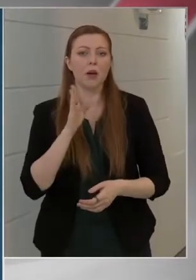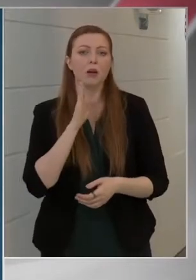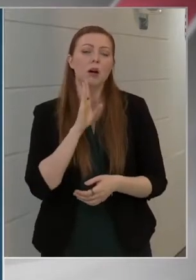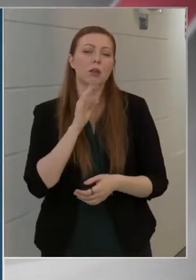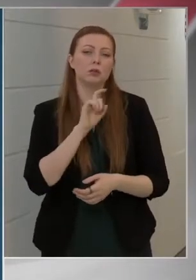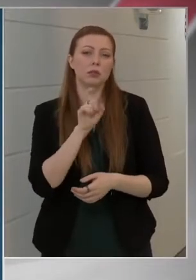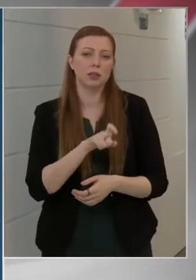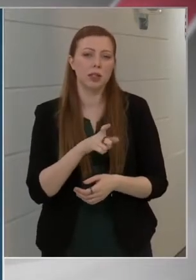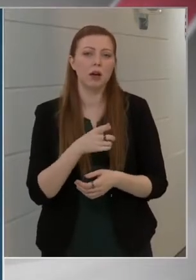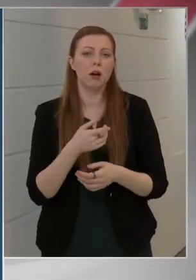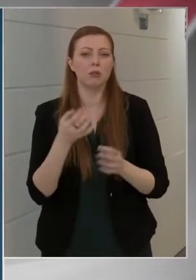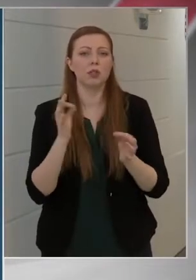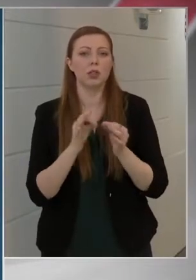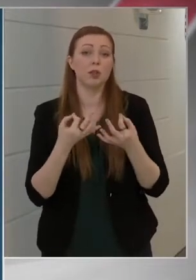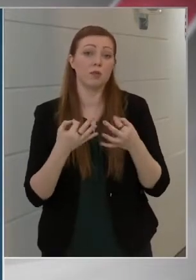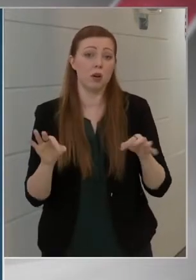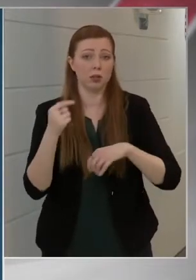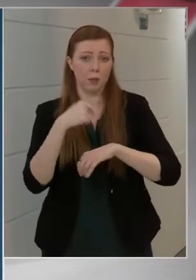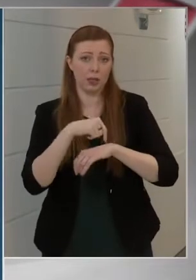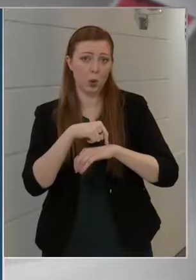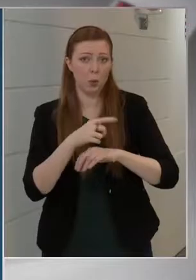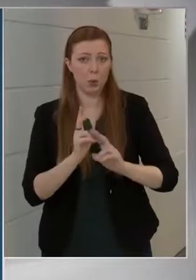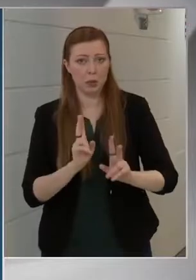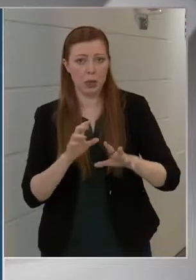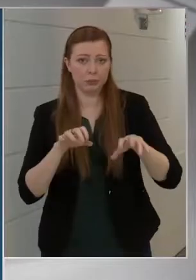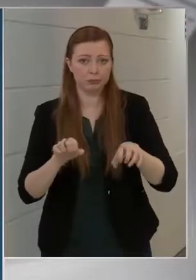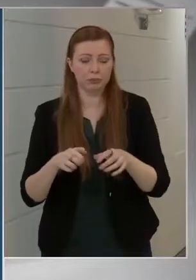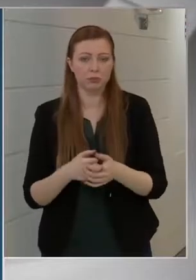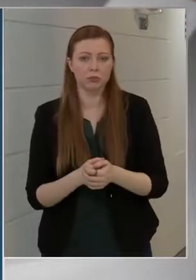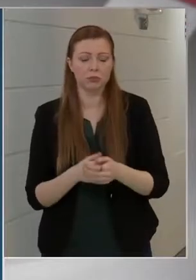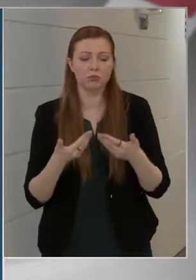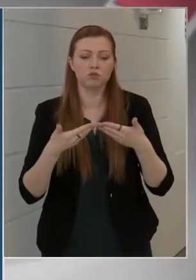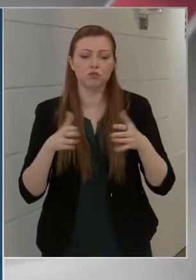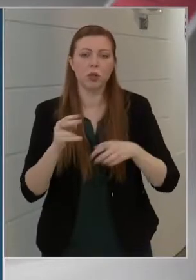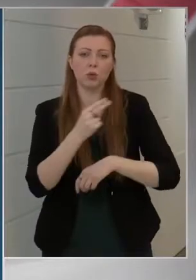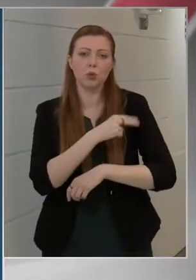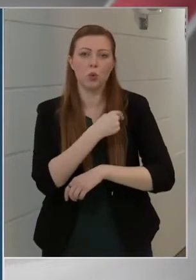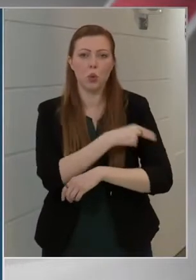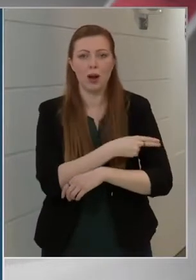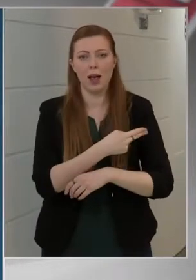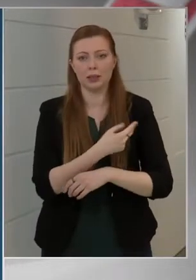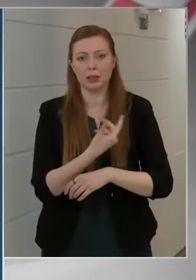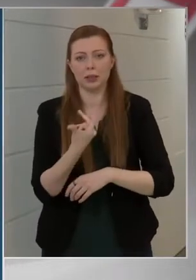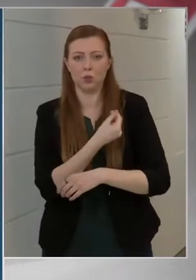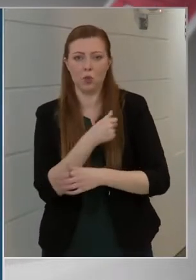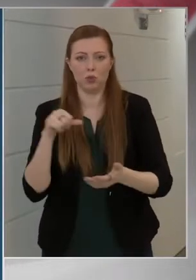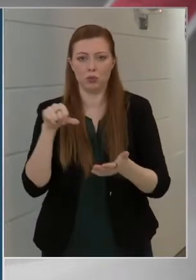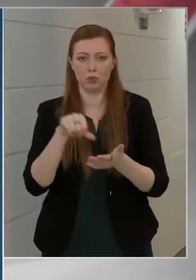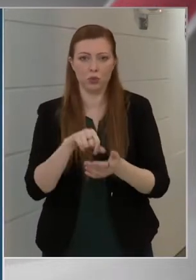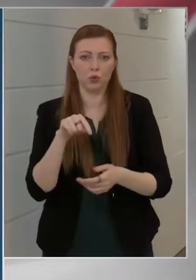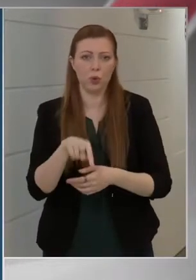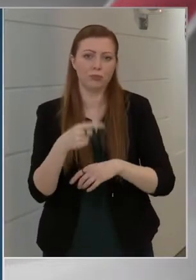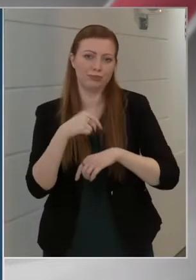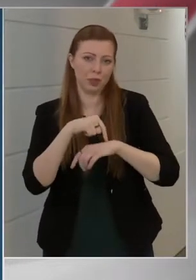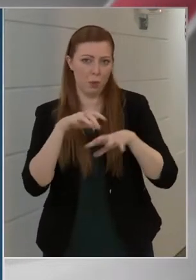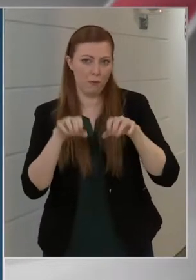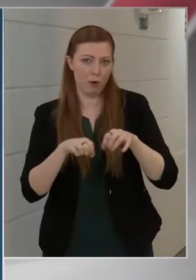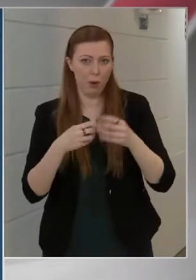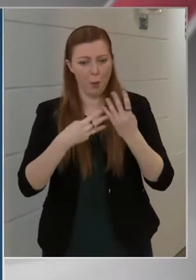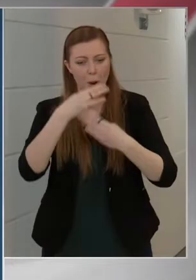esetében is vannak még szabad időpontok a megnyitott kórházi oltópontokon az időpontfoglalóban.